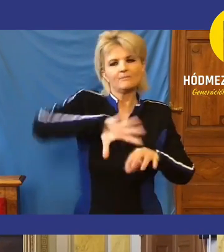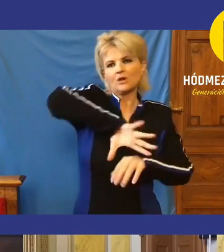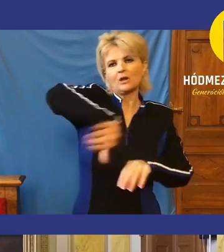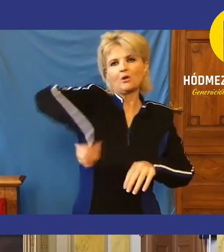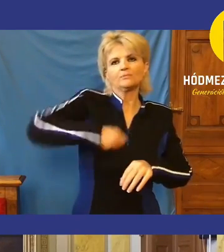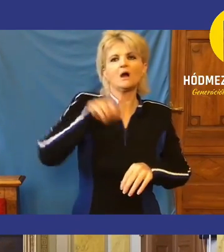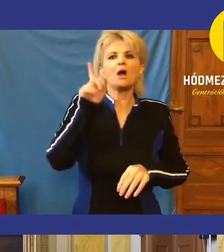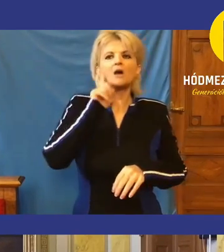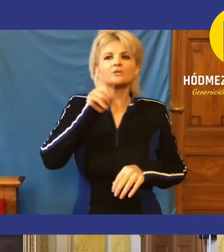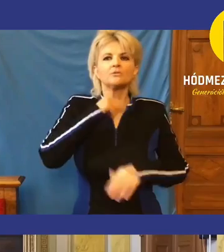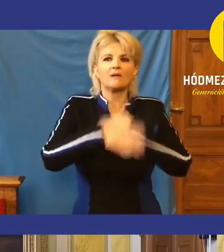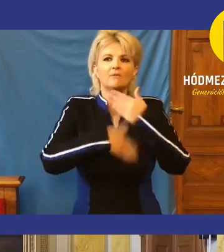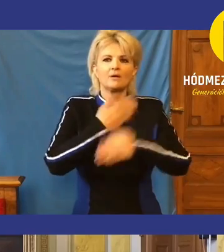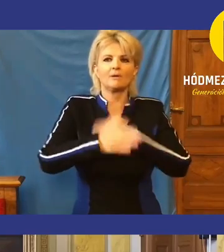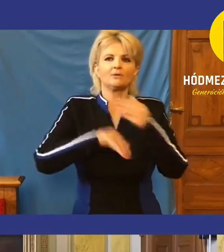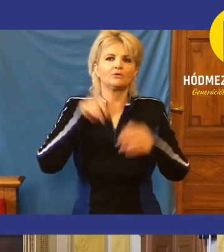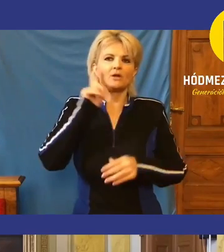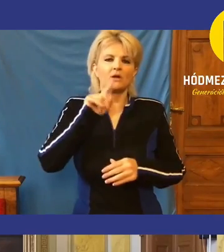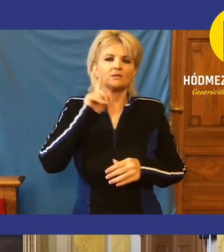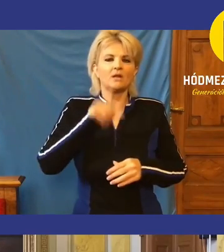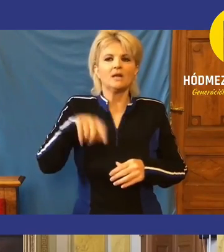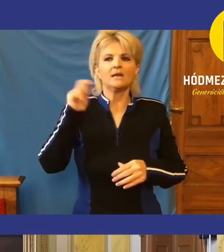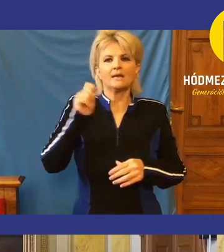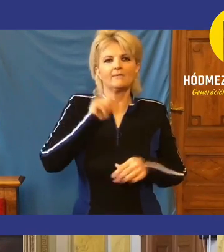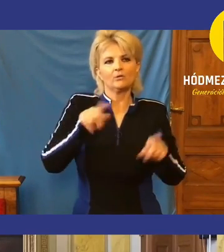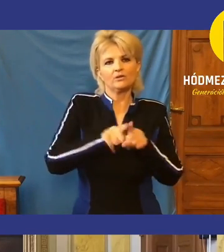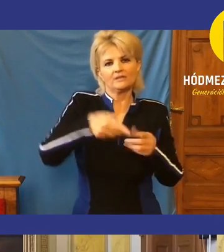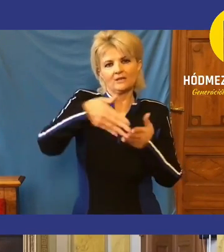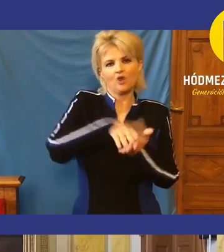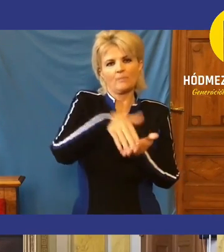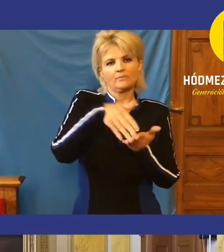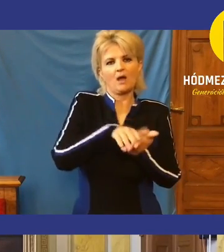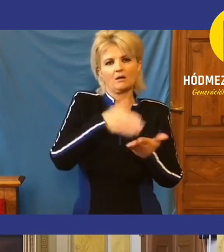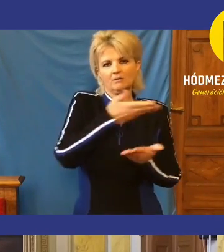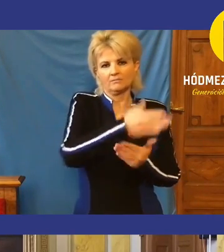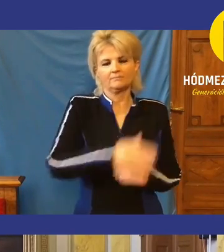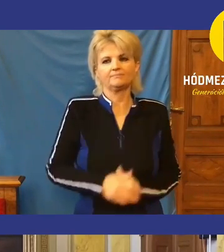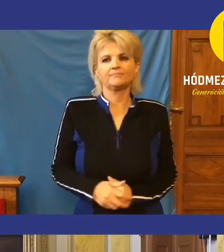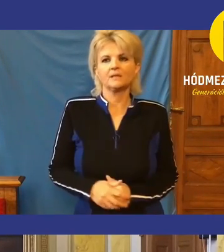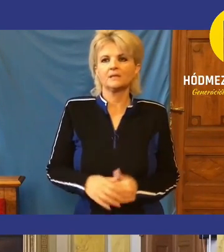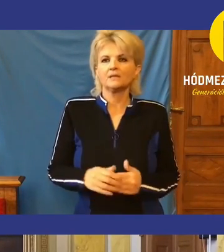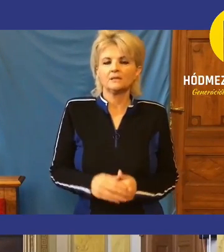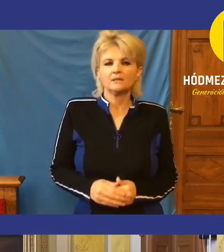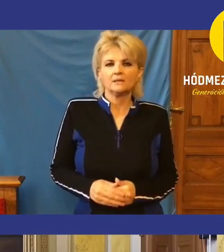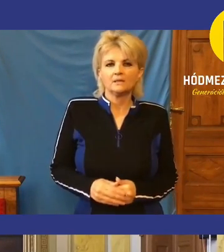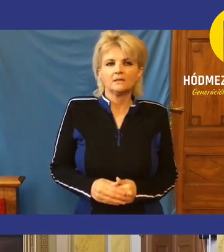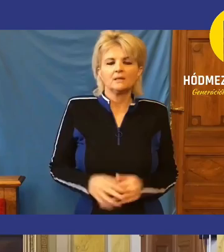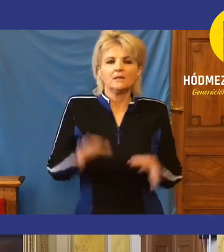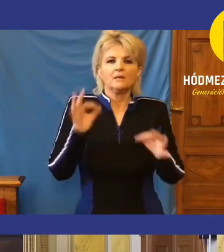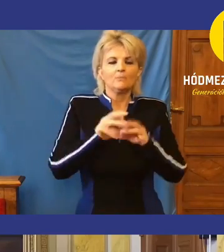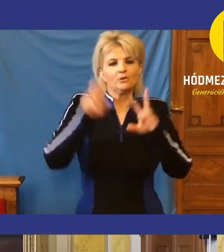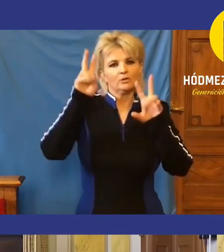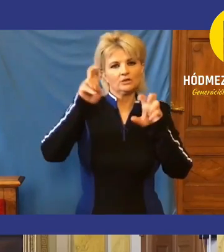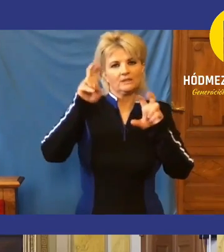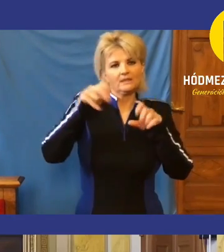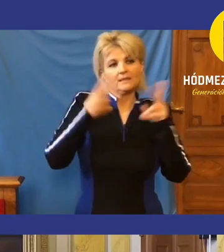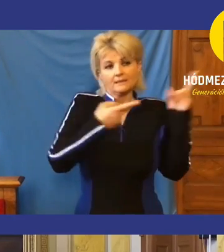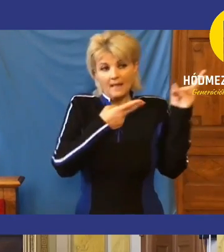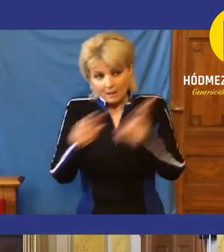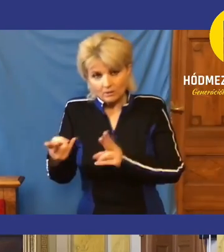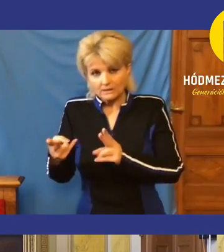hazudnak is. Folyamatosan hazudnak. Képviselőr most ugyanebben a csapdában sétált bele. De soha, majd mondom, pontos idézettel jöjjön, kedves.